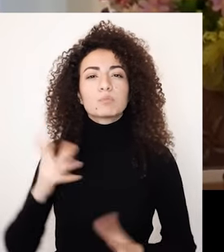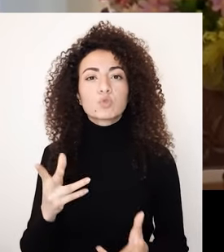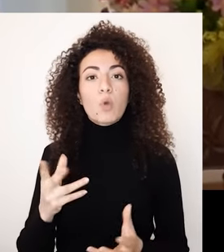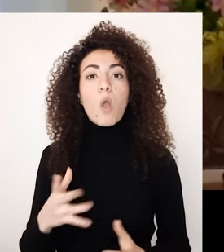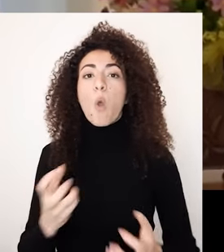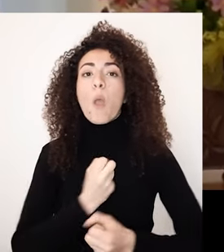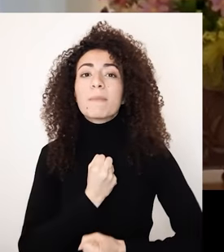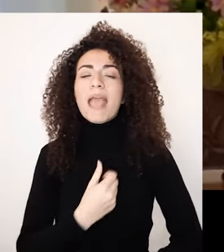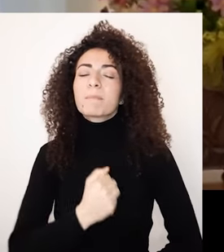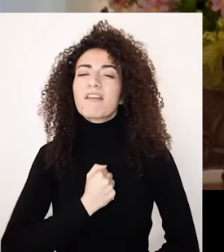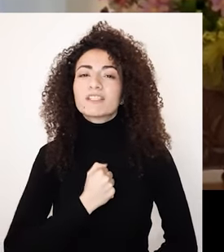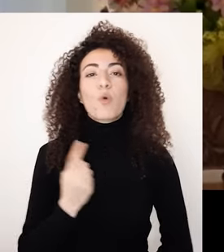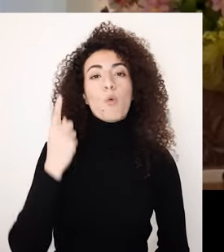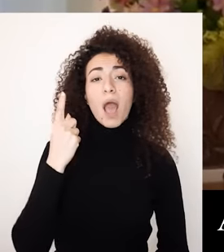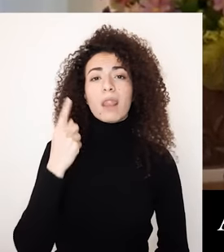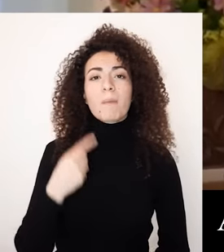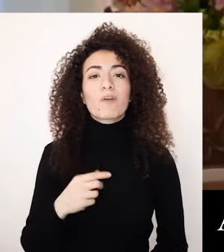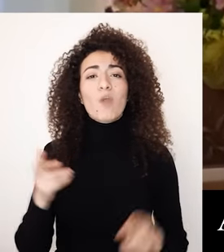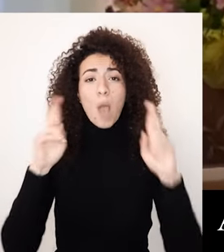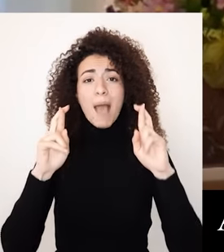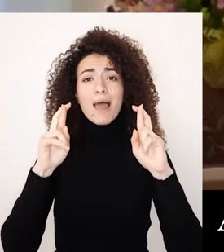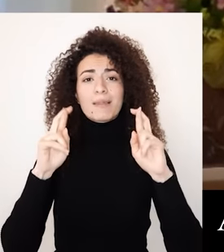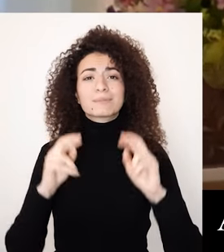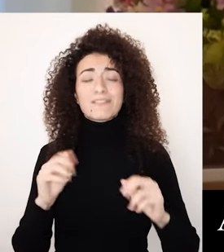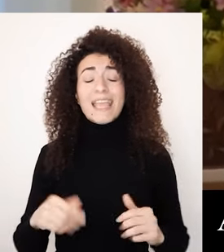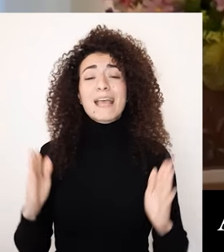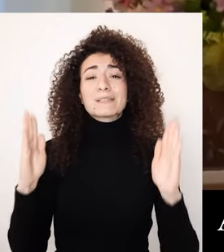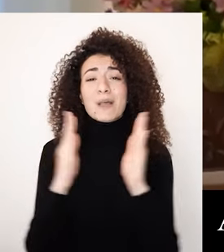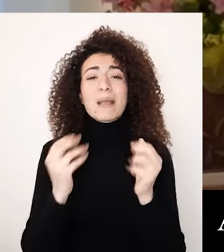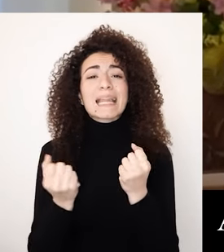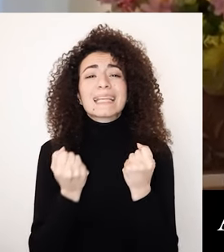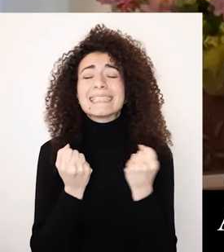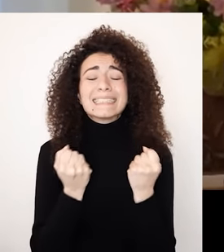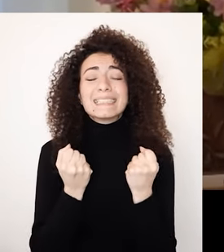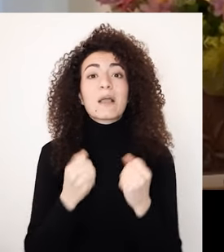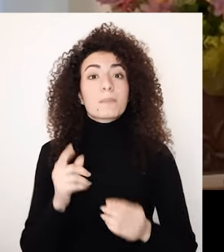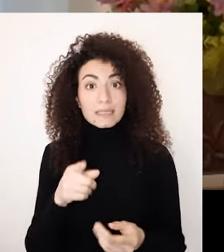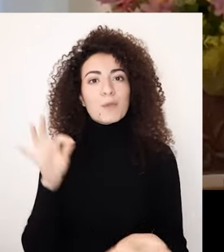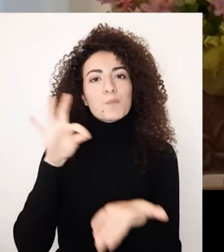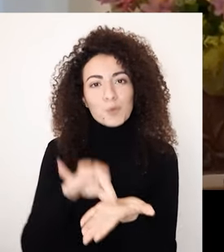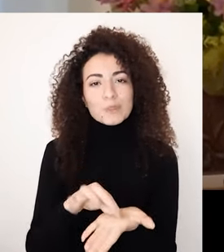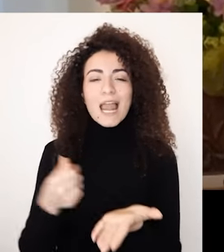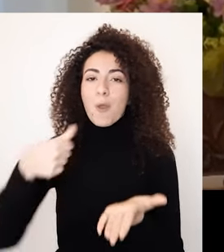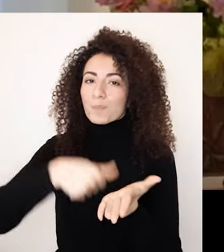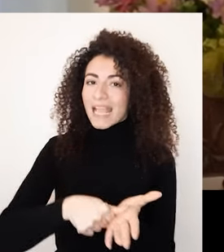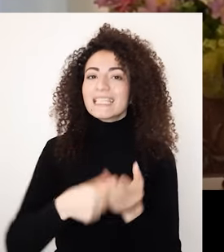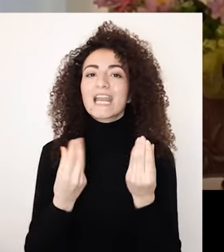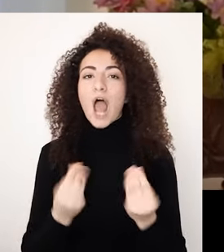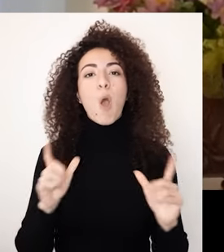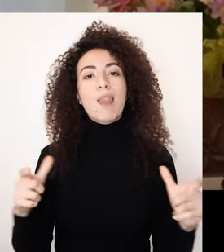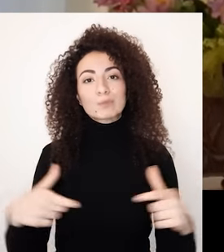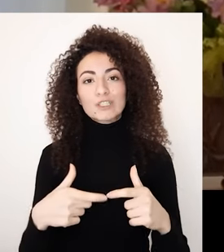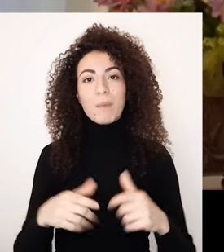قوية إيمانك بحالك وبالله والأمل إنه لو شو ما كانت لصعوبات قوية رح توصلي وتترك بصمة حلوة